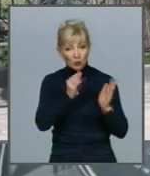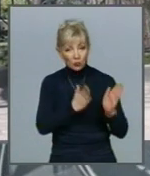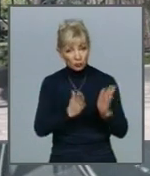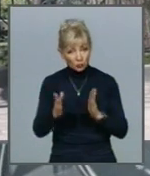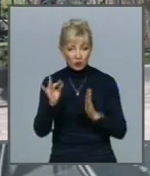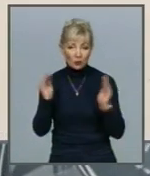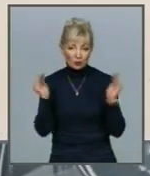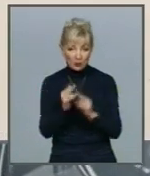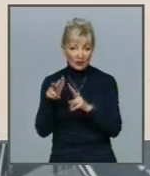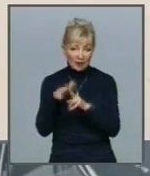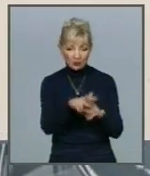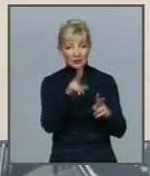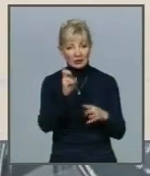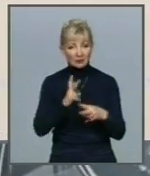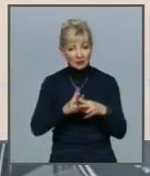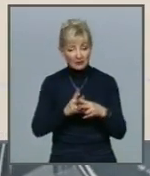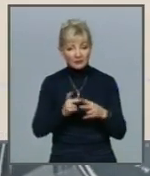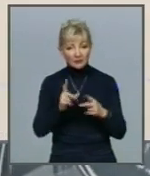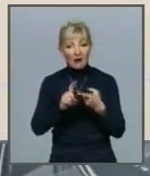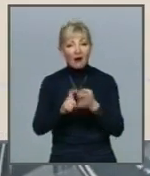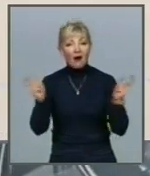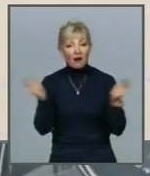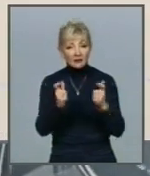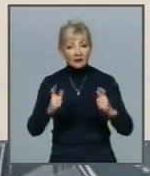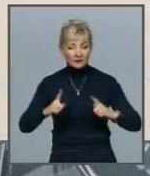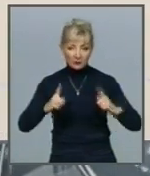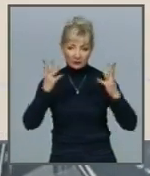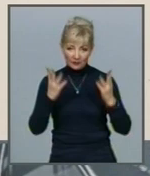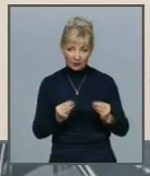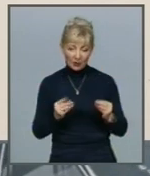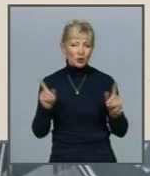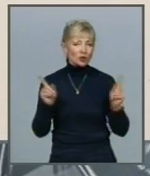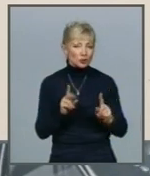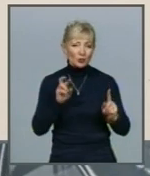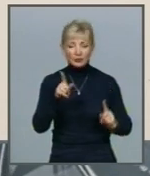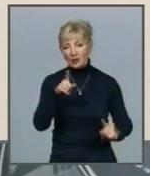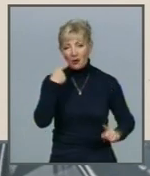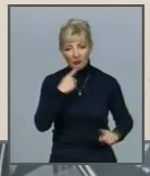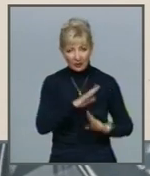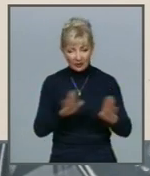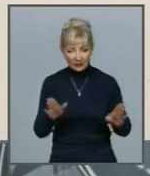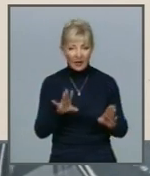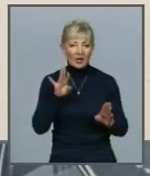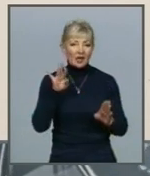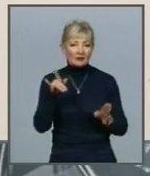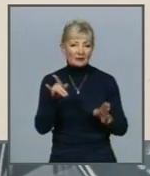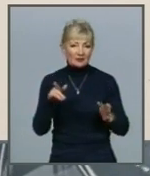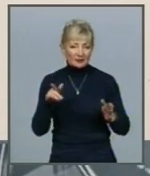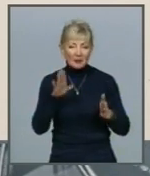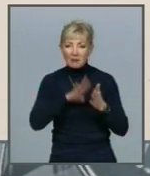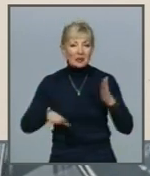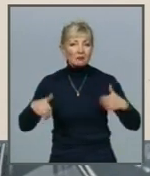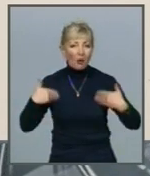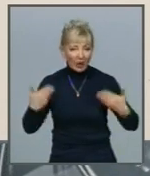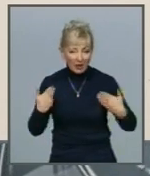на медичну систему Карантин вихідного дня, хто б що не говорив, що він не спрацював, що